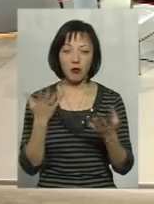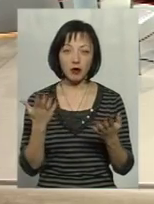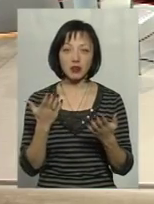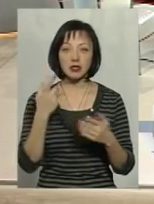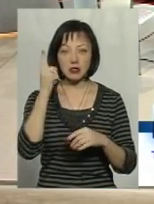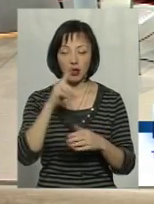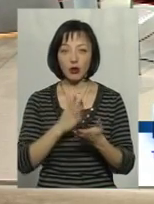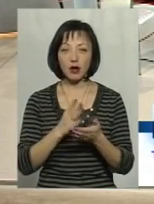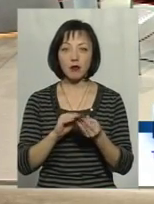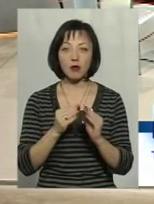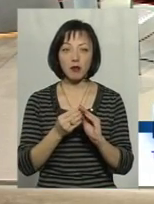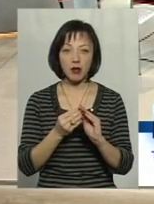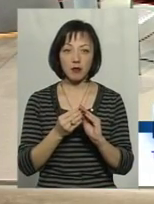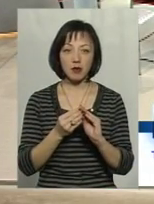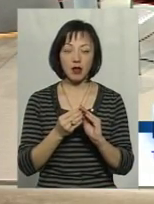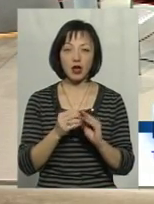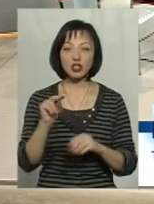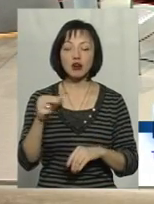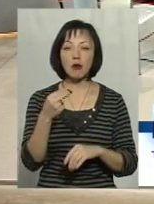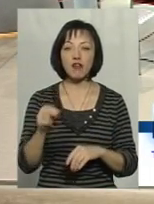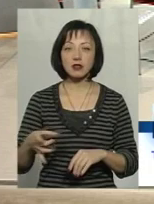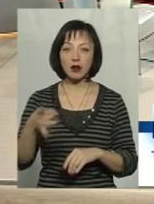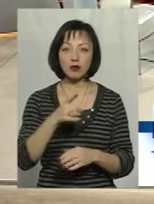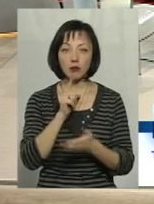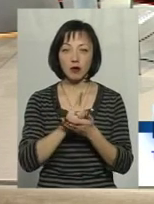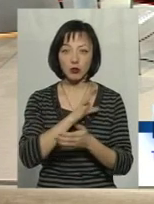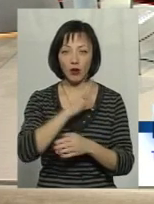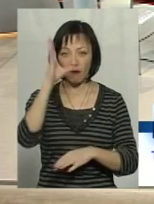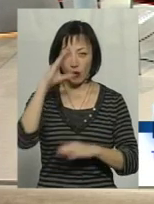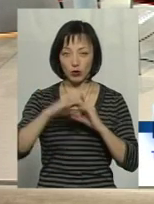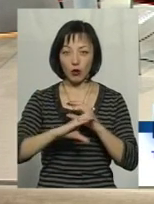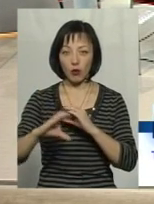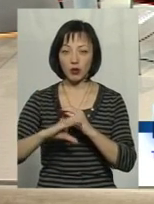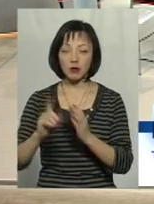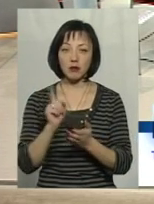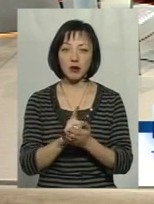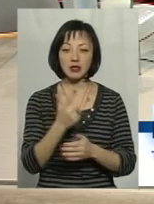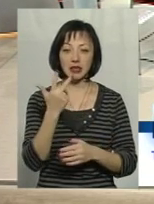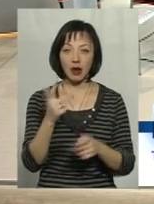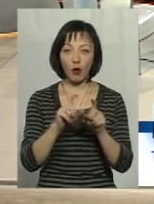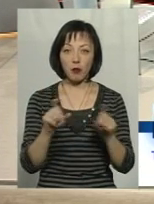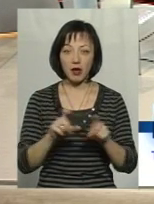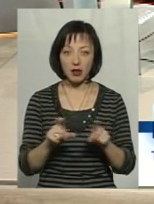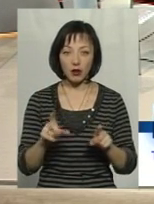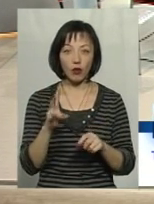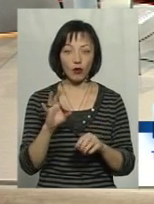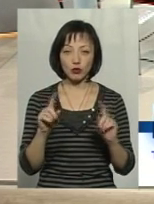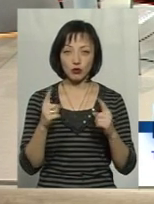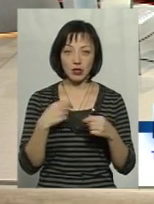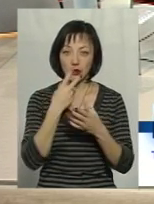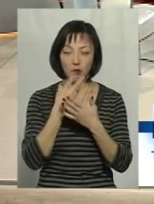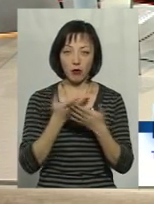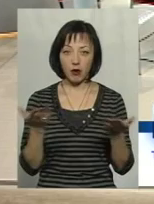що є проблеми по Чомервецькому району, там мало бути по водогонах, зараз. І мало три об'єкта бути по водогонах, але чомусь я не